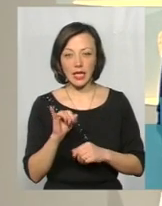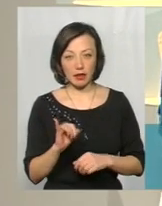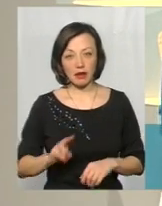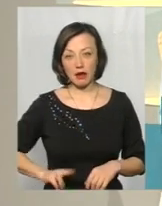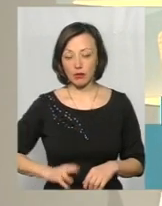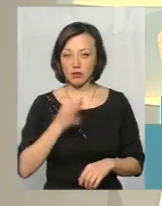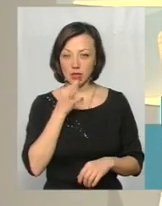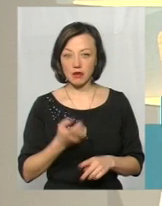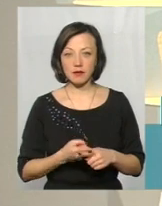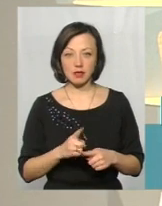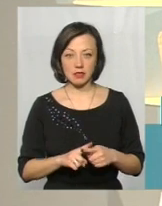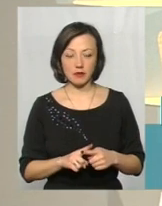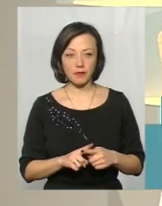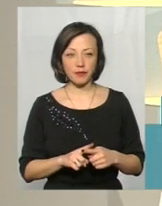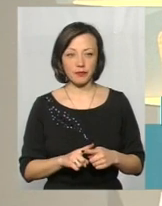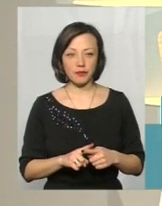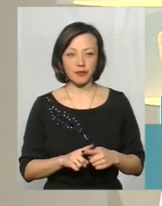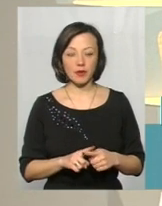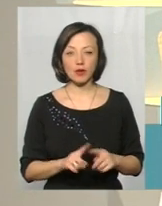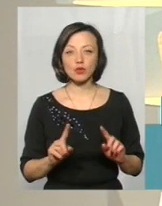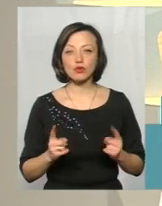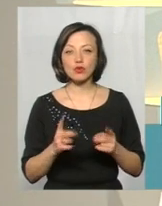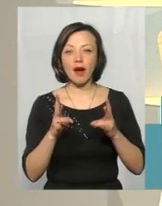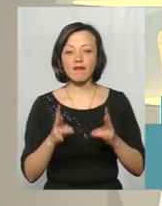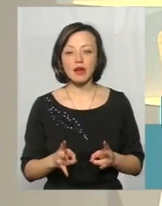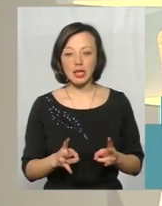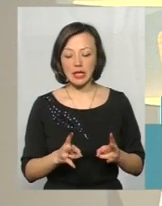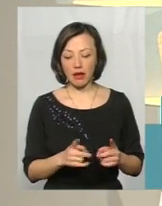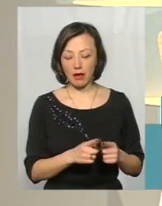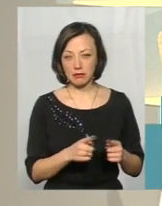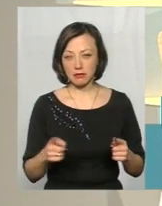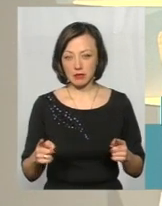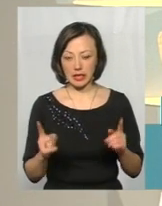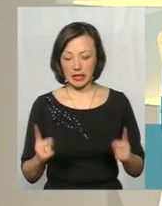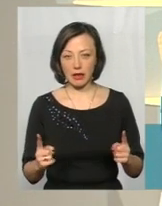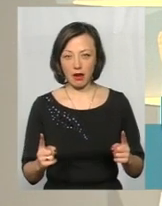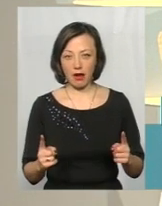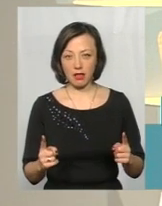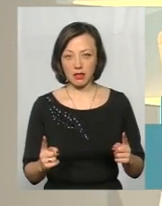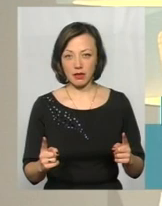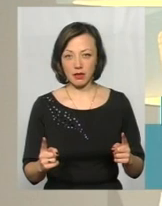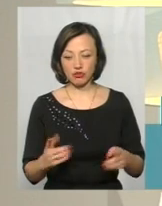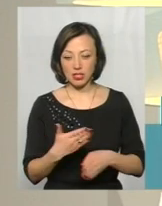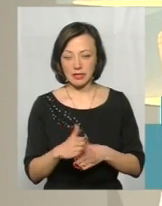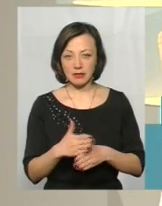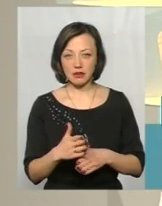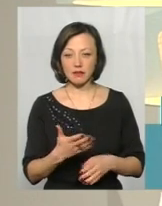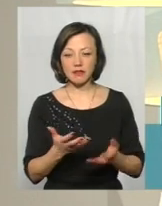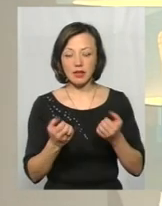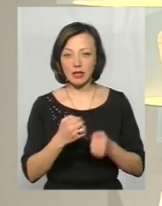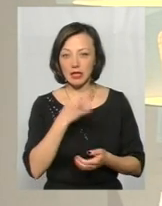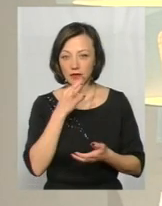сказав, що це була дуже аварійна ділянка, і просто взяти на себе